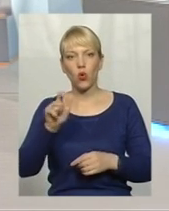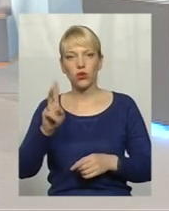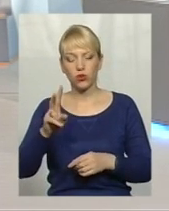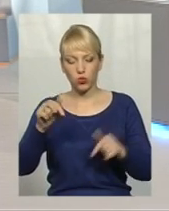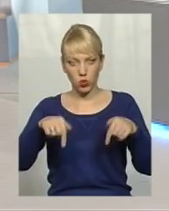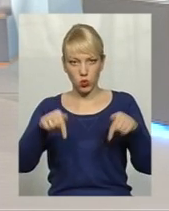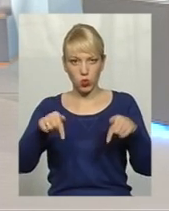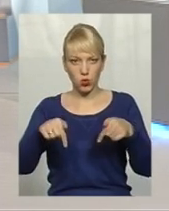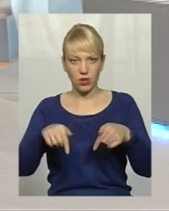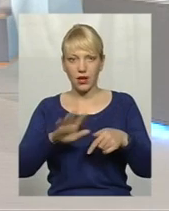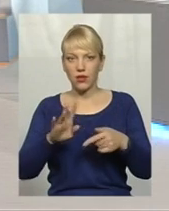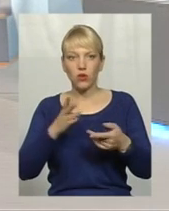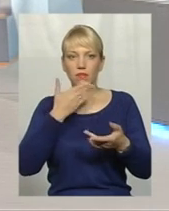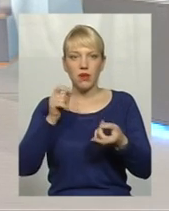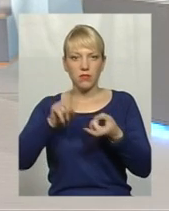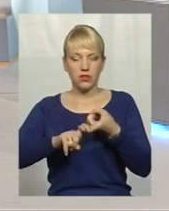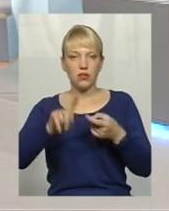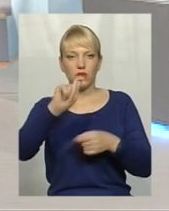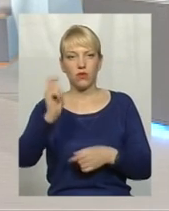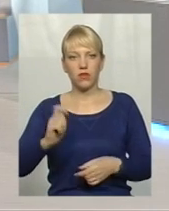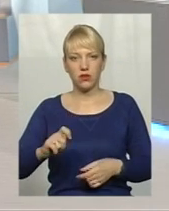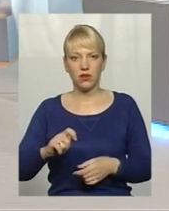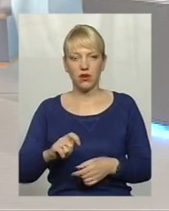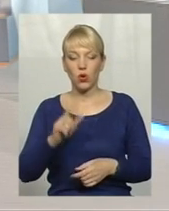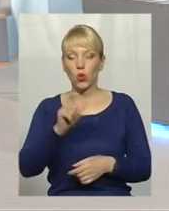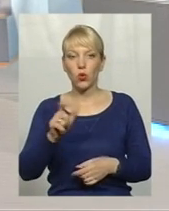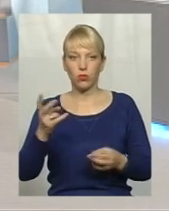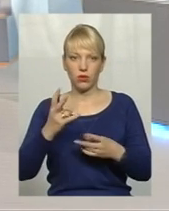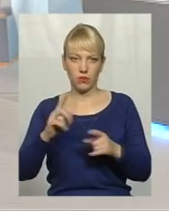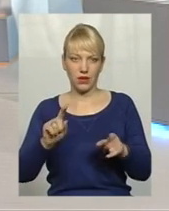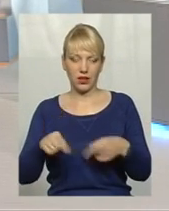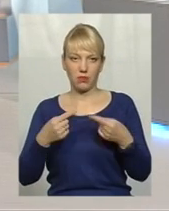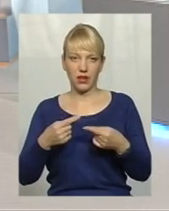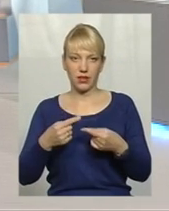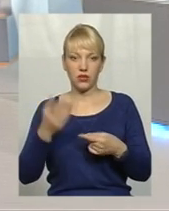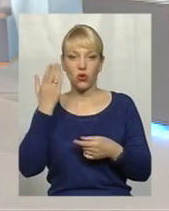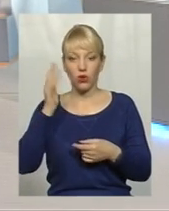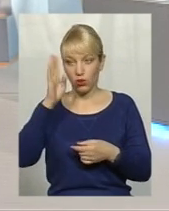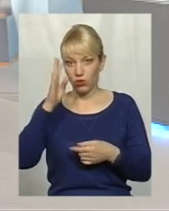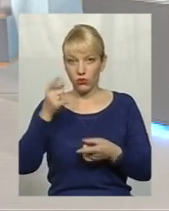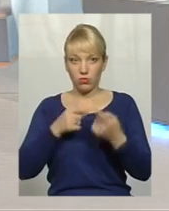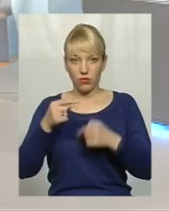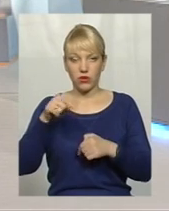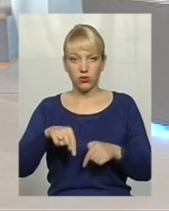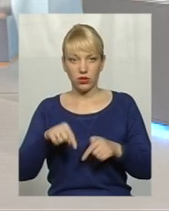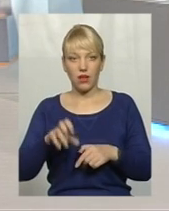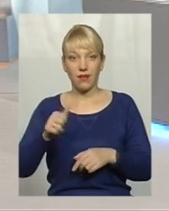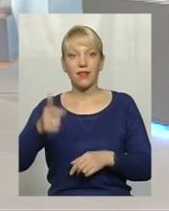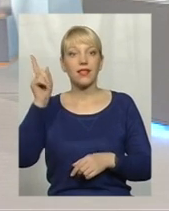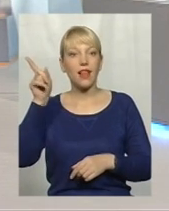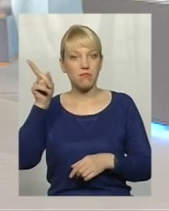тут, непричасні до цього, вони потребують реабілітації. І коли хлопці сюди приходять, там,